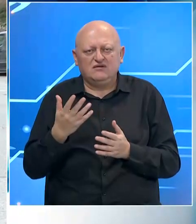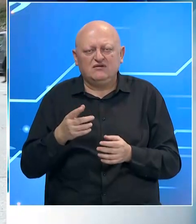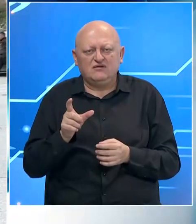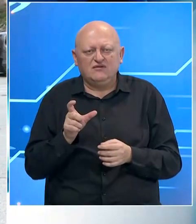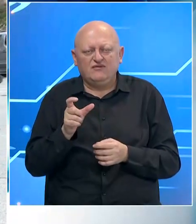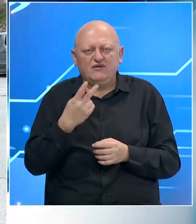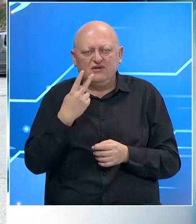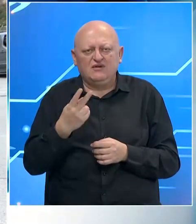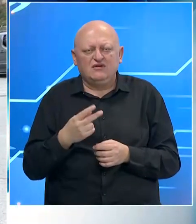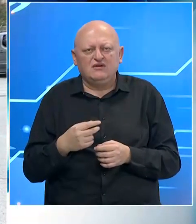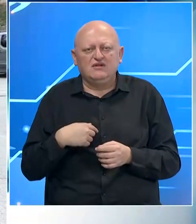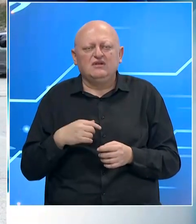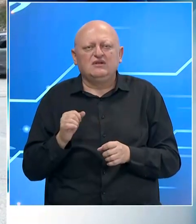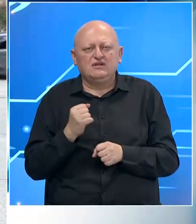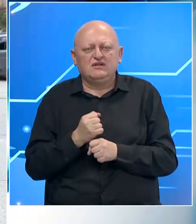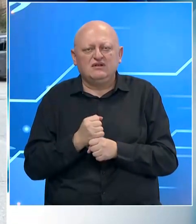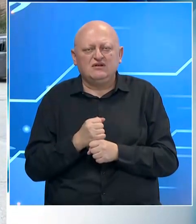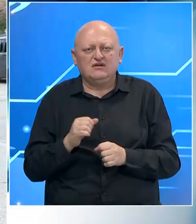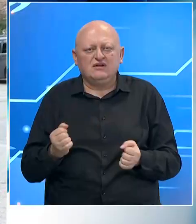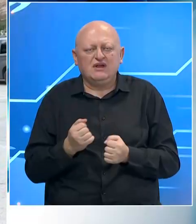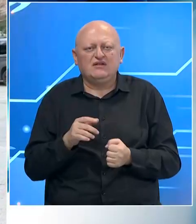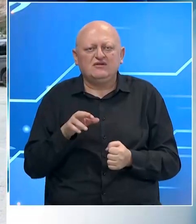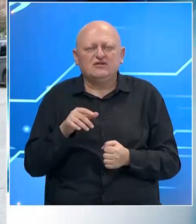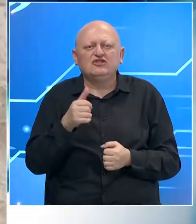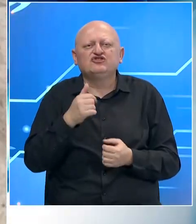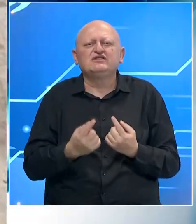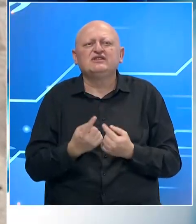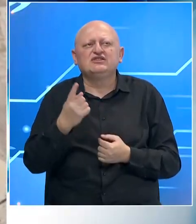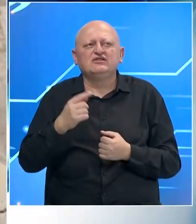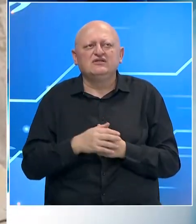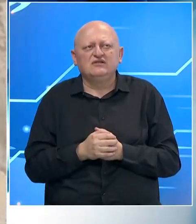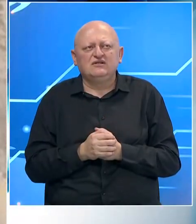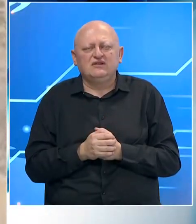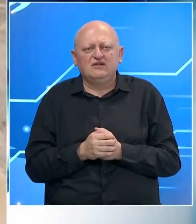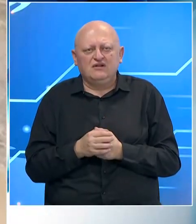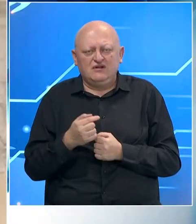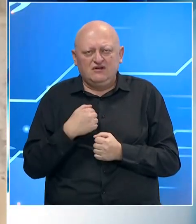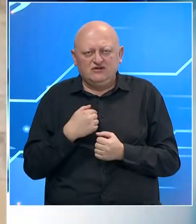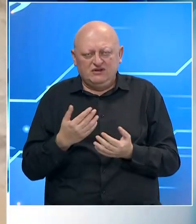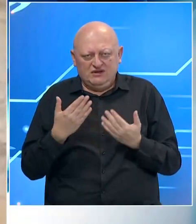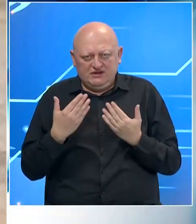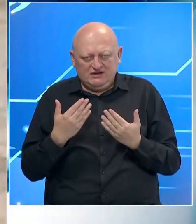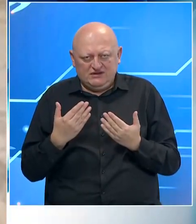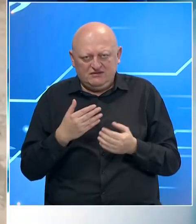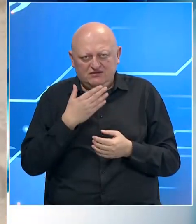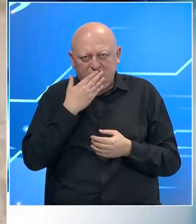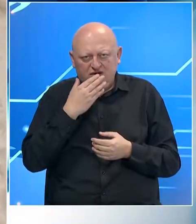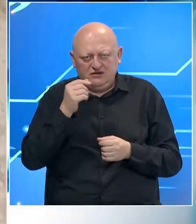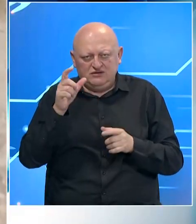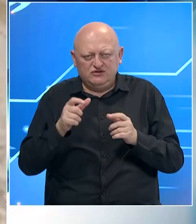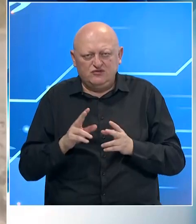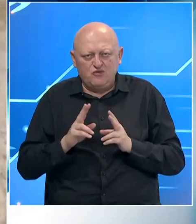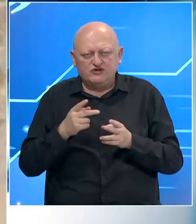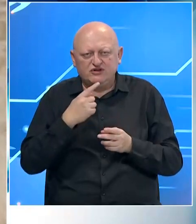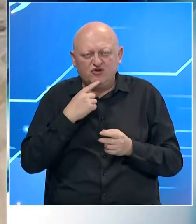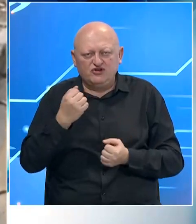mi to smo već i smontirali, jedva ste i došli. Šta se dešava gore? Pa evo, mi smo, zahvaljujući ljudima iz Mostara